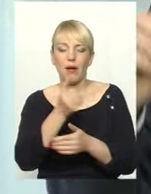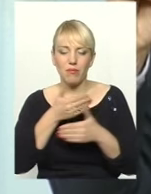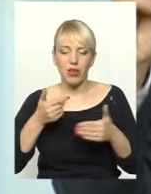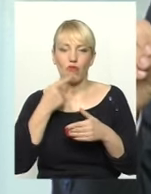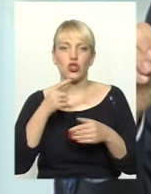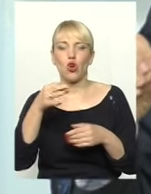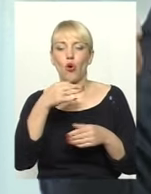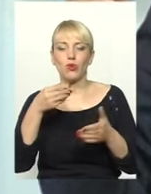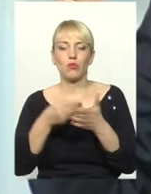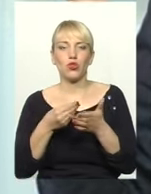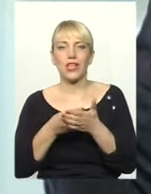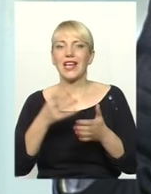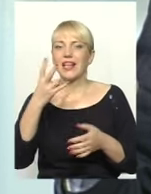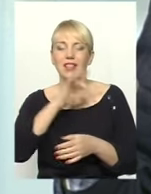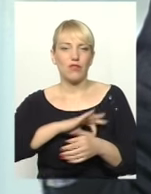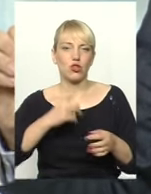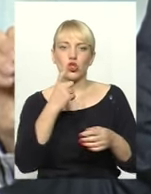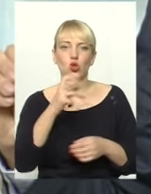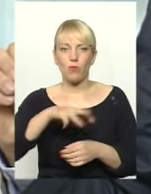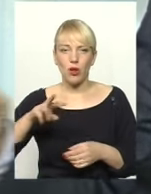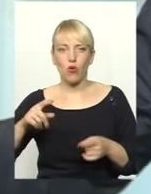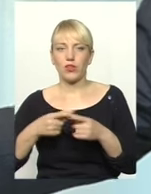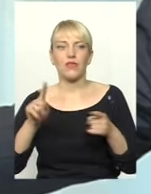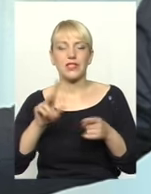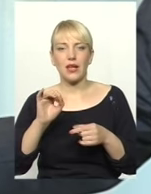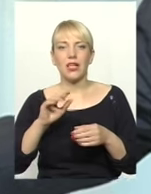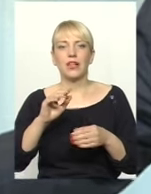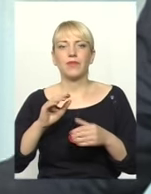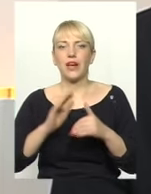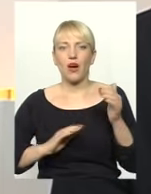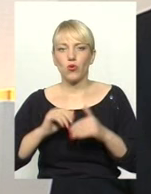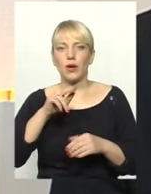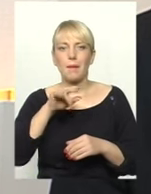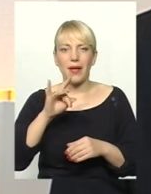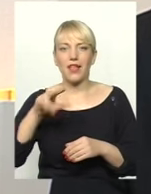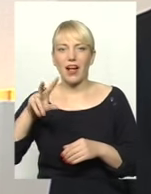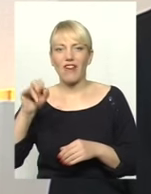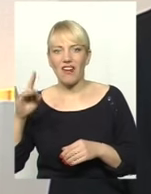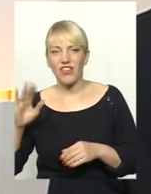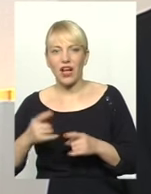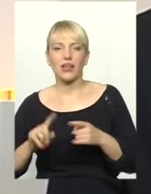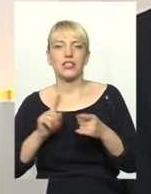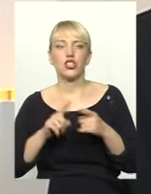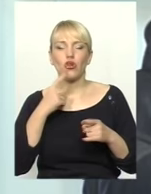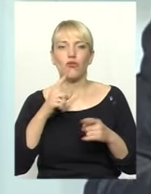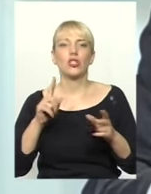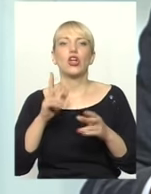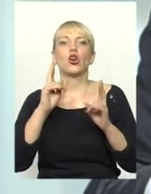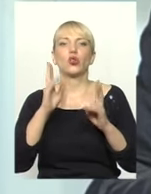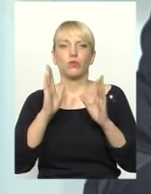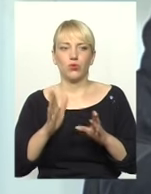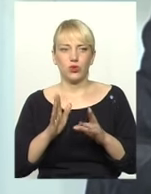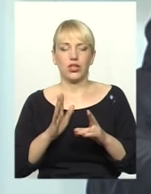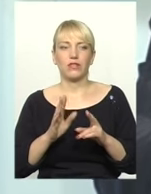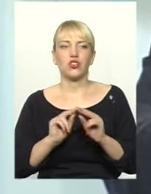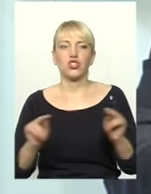виконати, не використати десь біля 100 мільйонів за що цих кваліфікацій. І послідня фраза. Розумієте, ви правильно сказали. Хто буде вчити? А